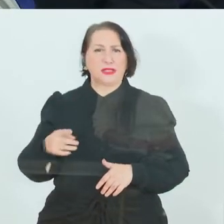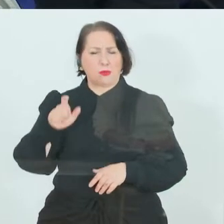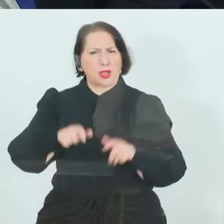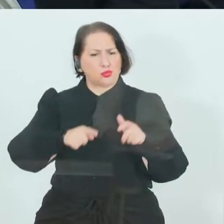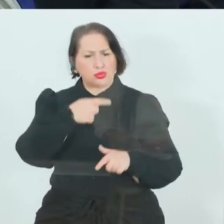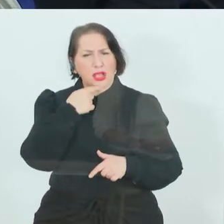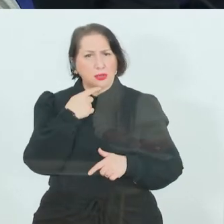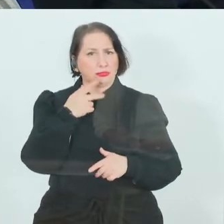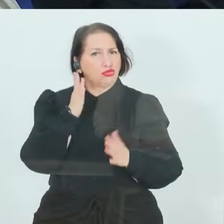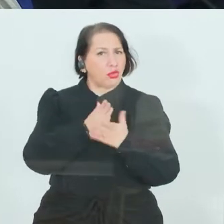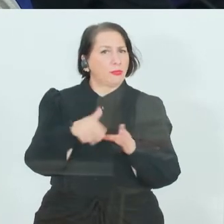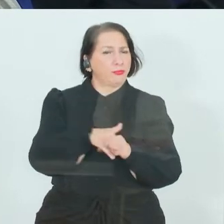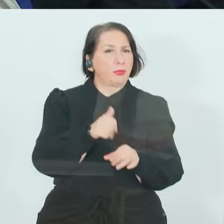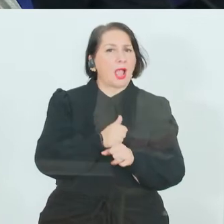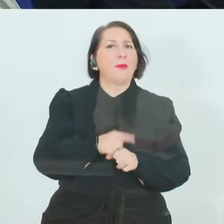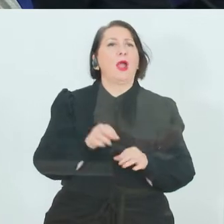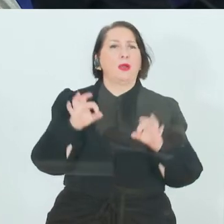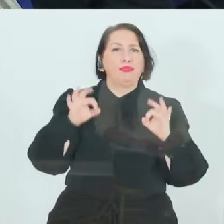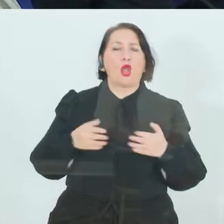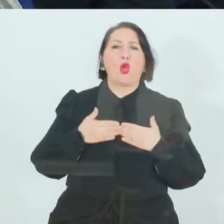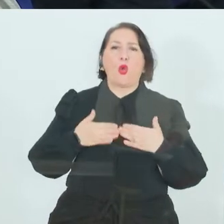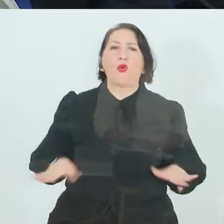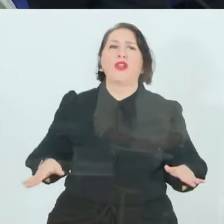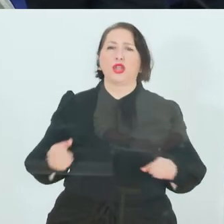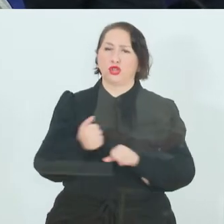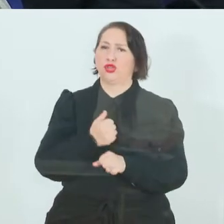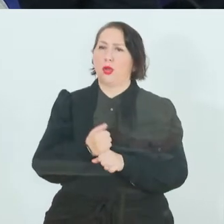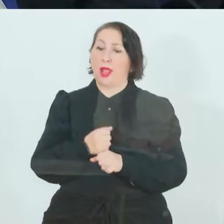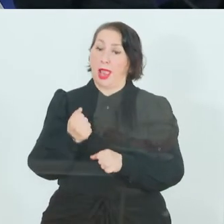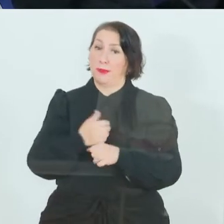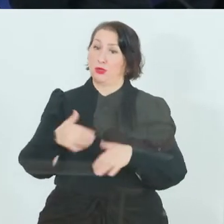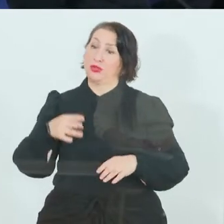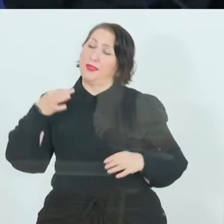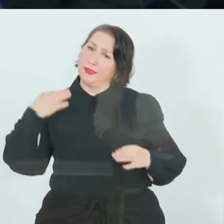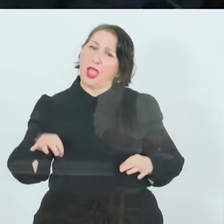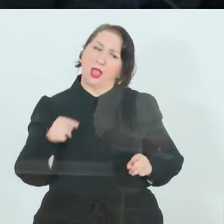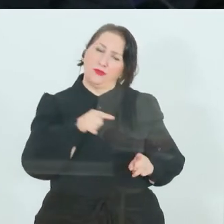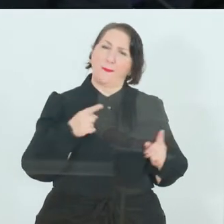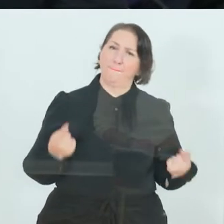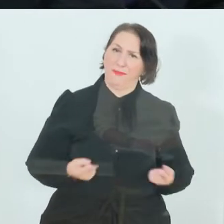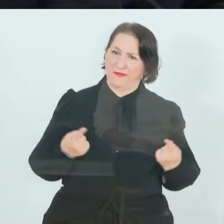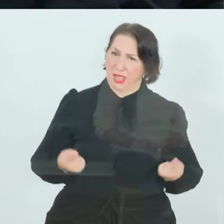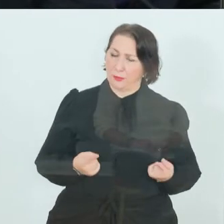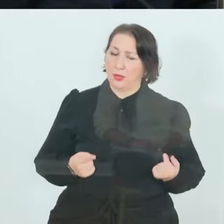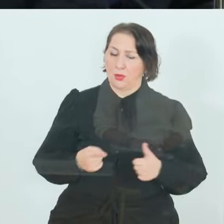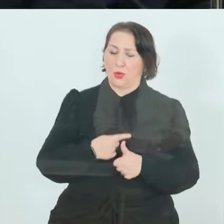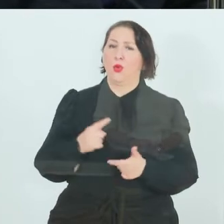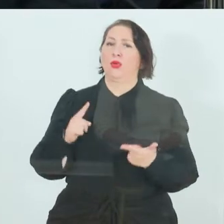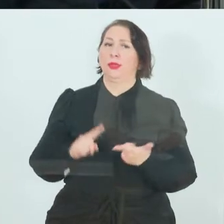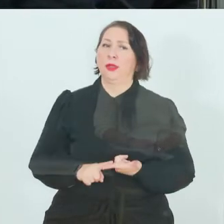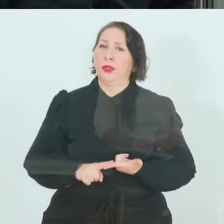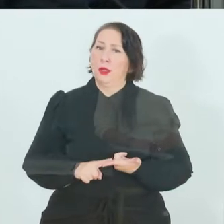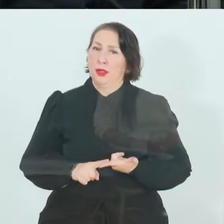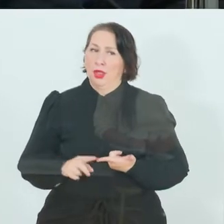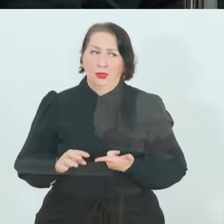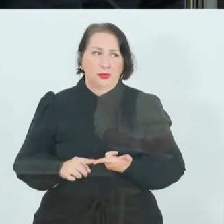Aber wie viele offene Jobs gibt es überhaupt, auf die sich Arbeitslose bewerben können? Und eine Frage an die,